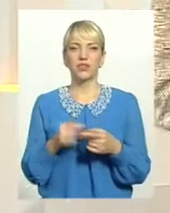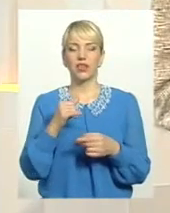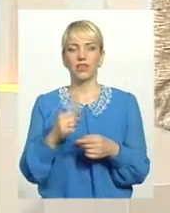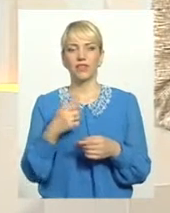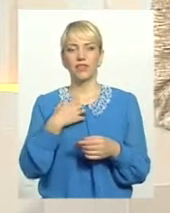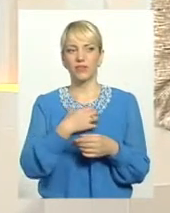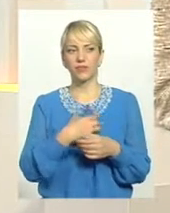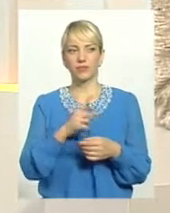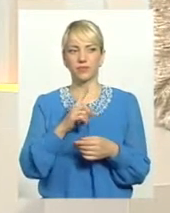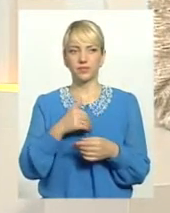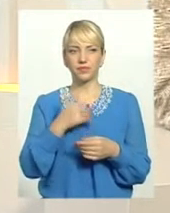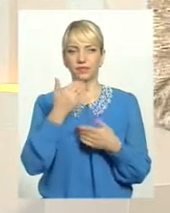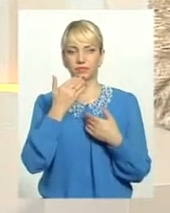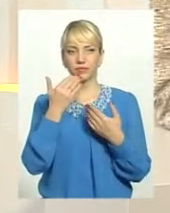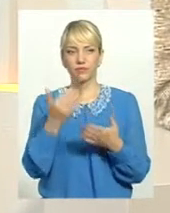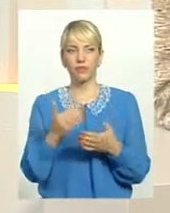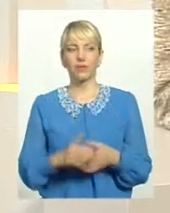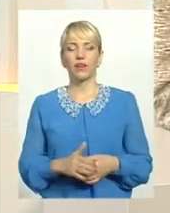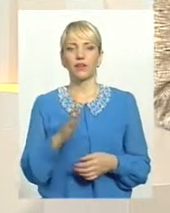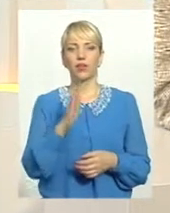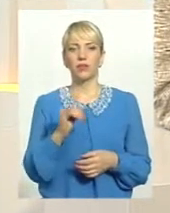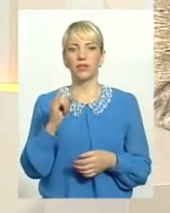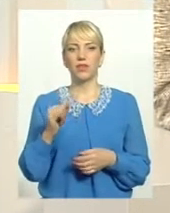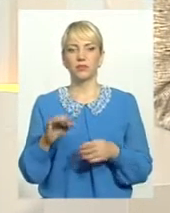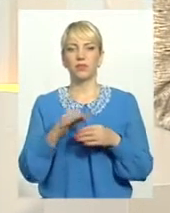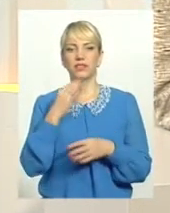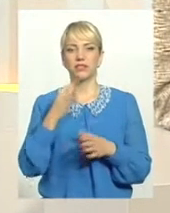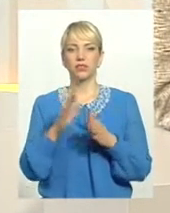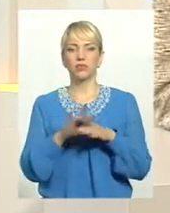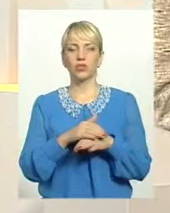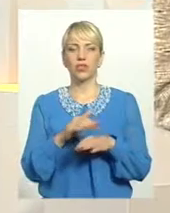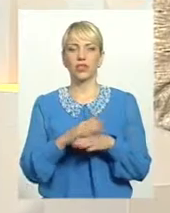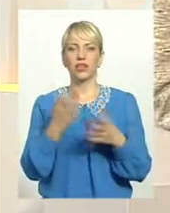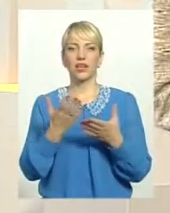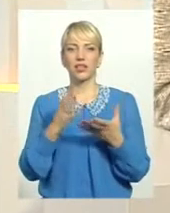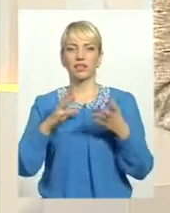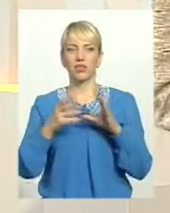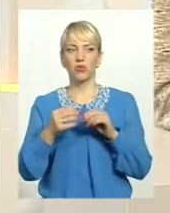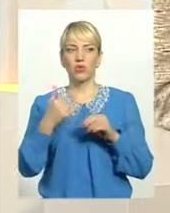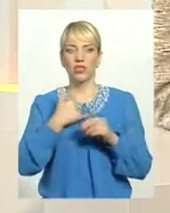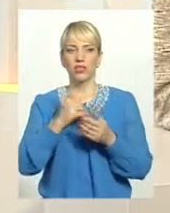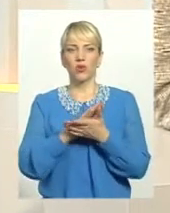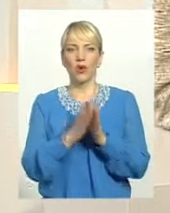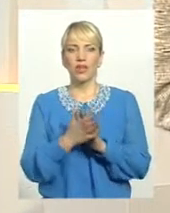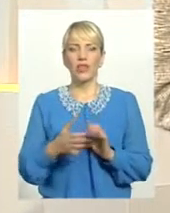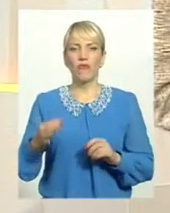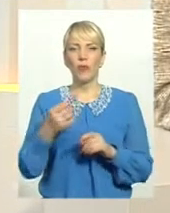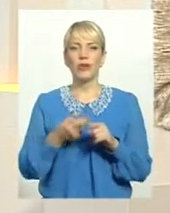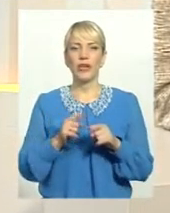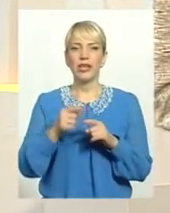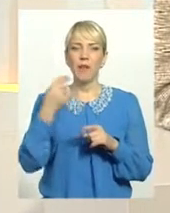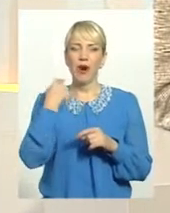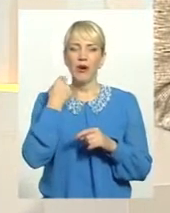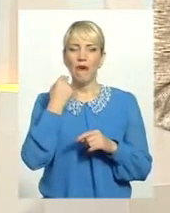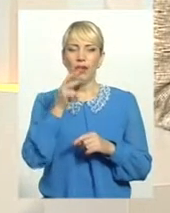Насамперед, Володимир Івановичу, підкажіть, будь ласка, яка загалом ситуація в нас області із тією заборгованою